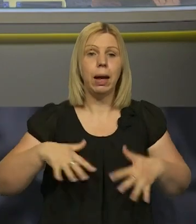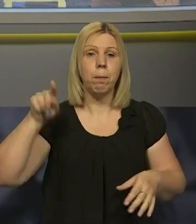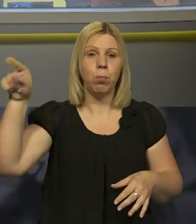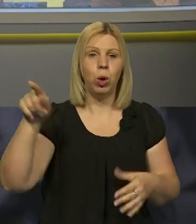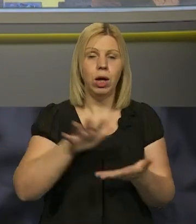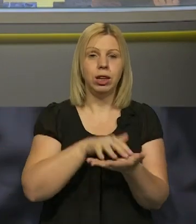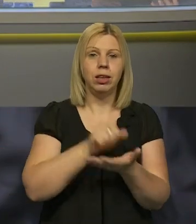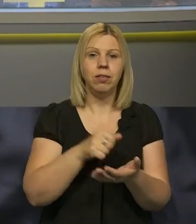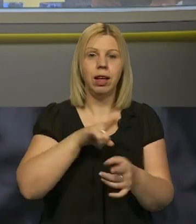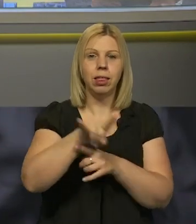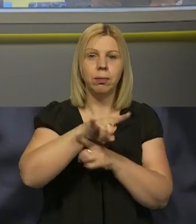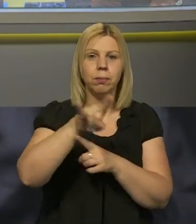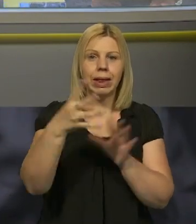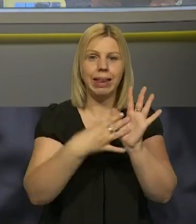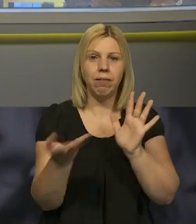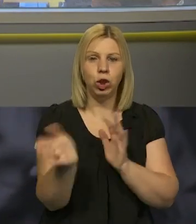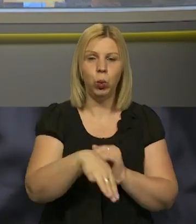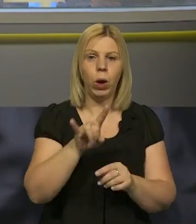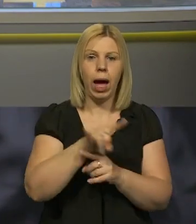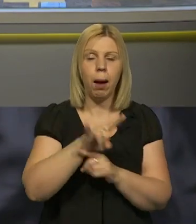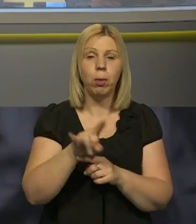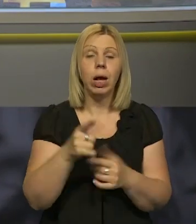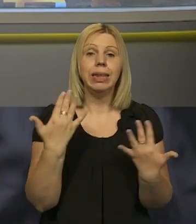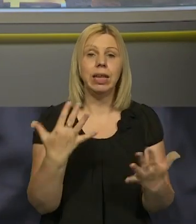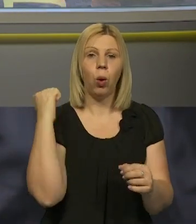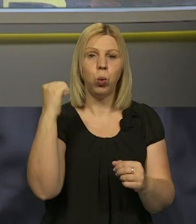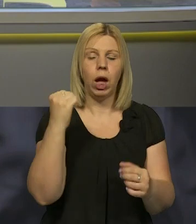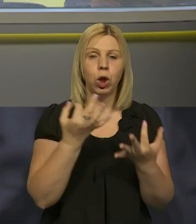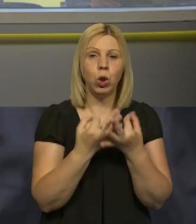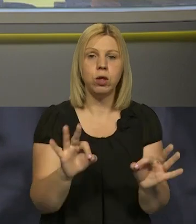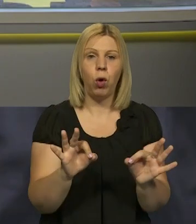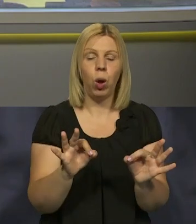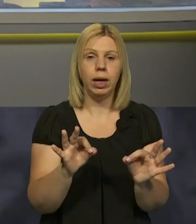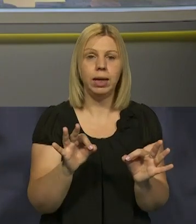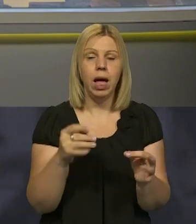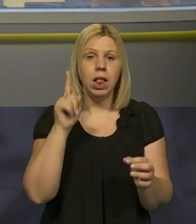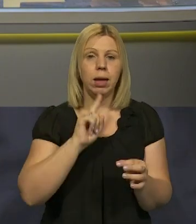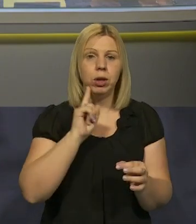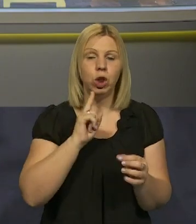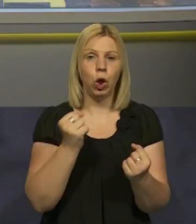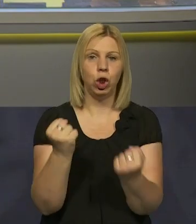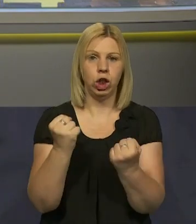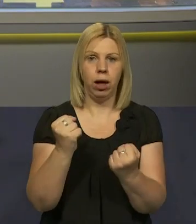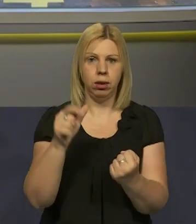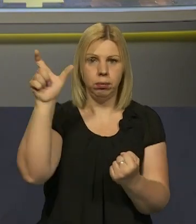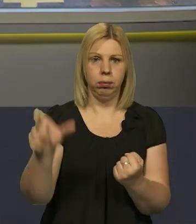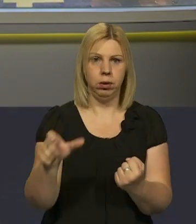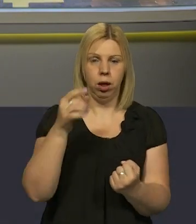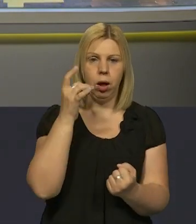знищення 9 військових літаків на аеродромі. Наскільки цей удар дозволить, принаймні, тимчасово стримати ворога?